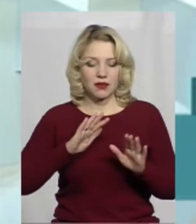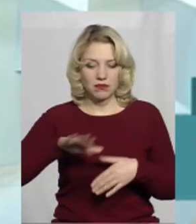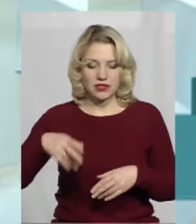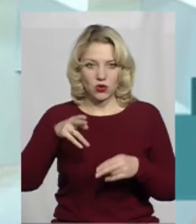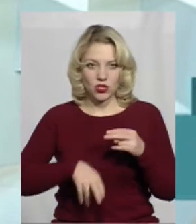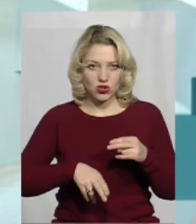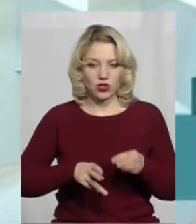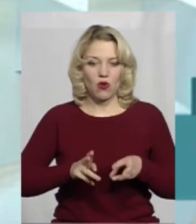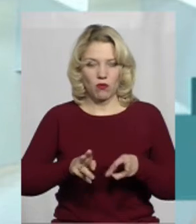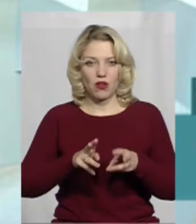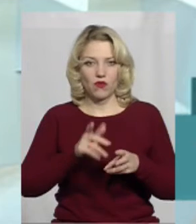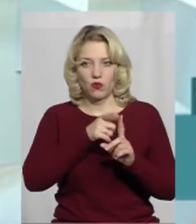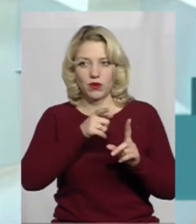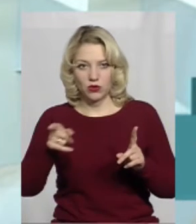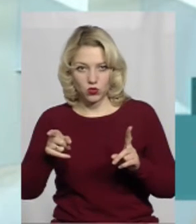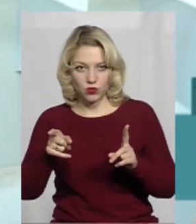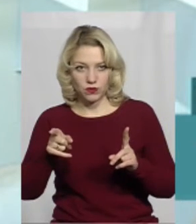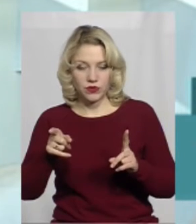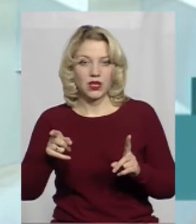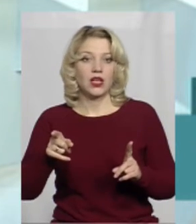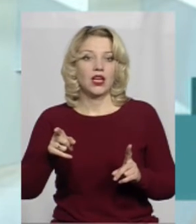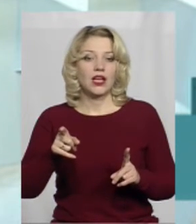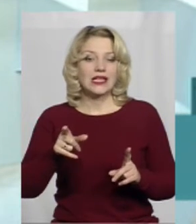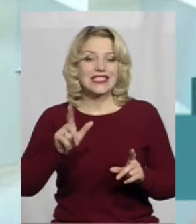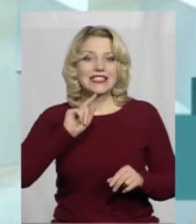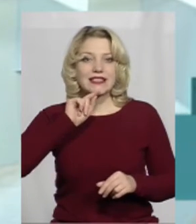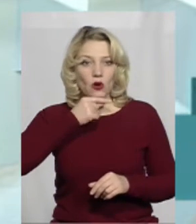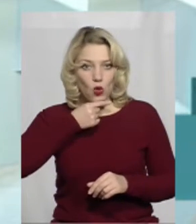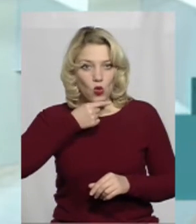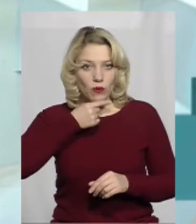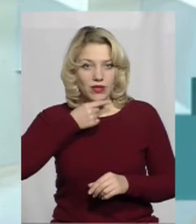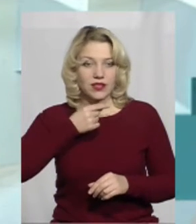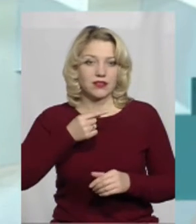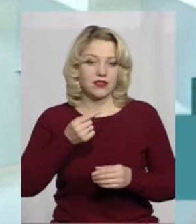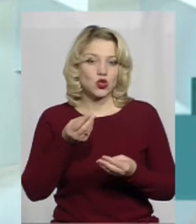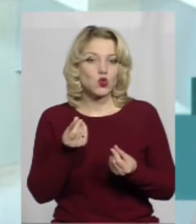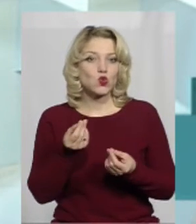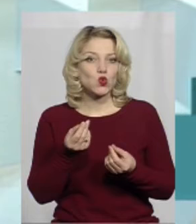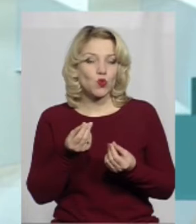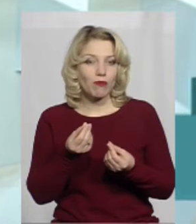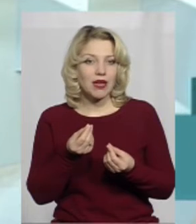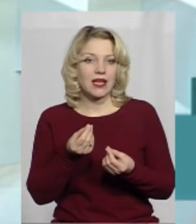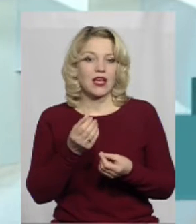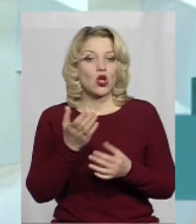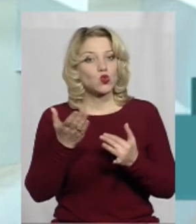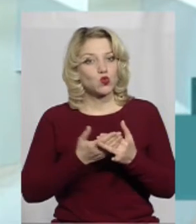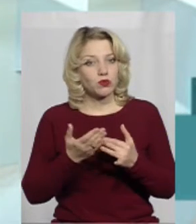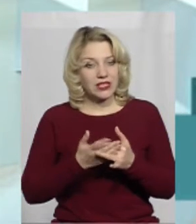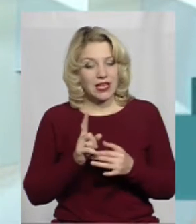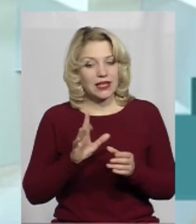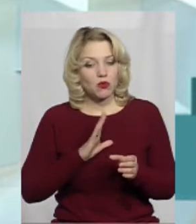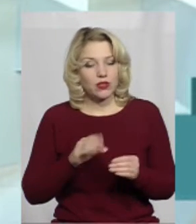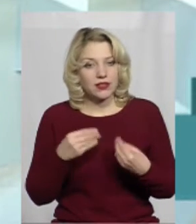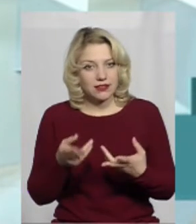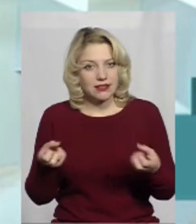захищення опалювального періоду зекономили суми субсидії, яка надавалася на